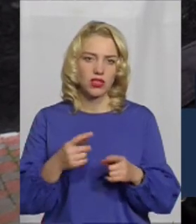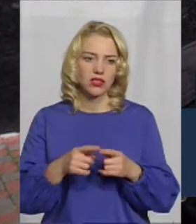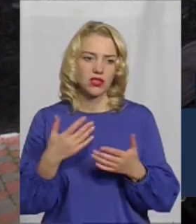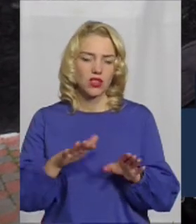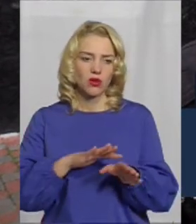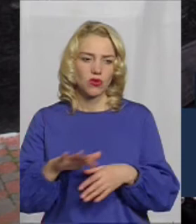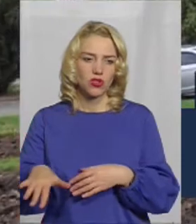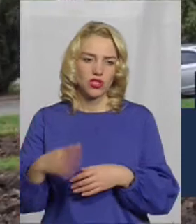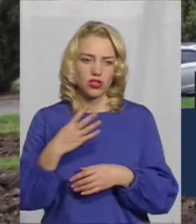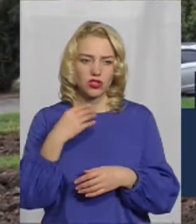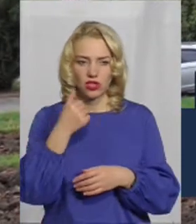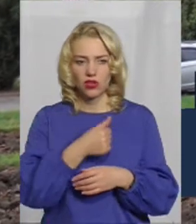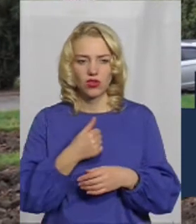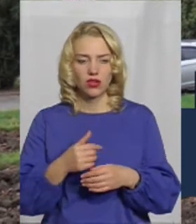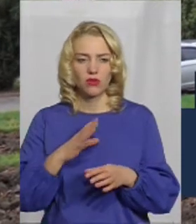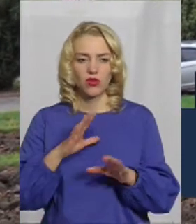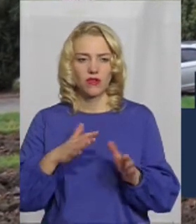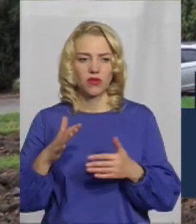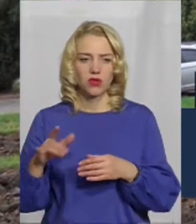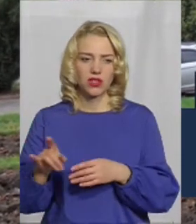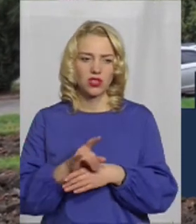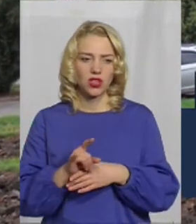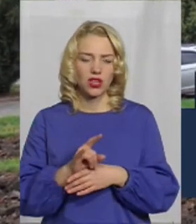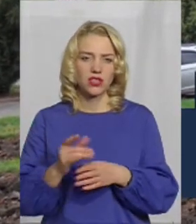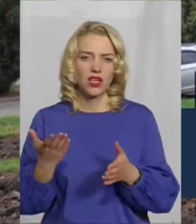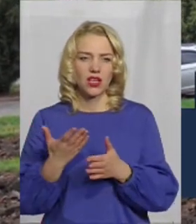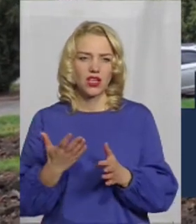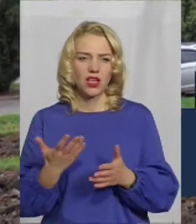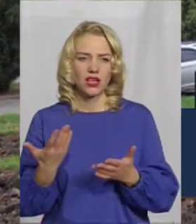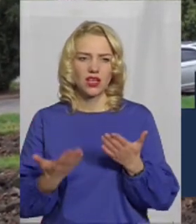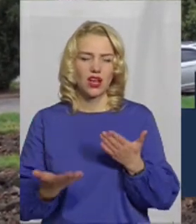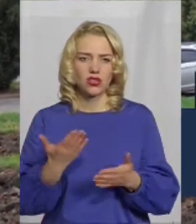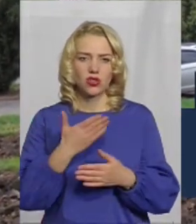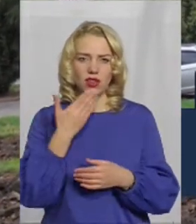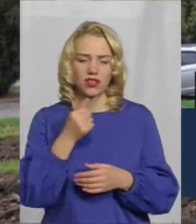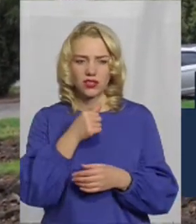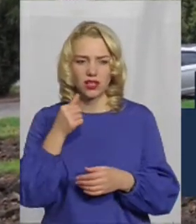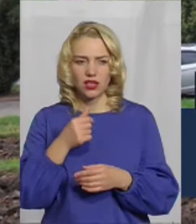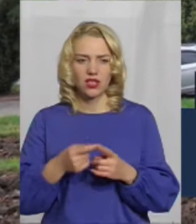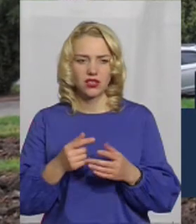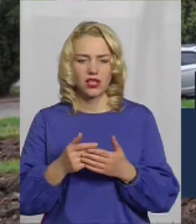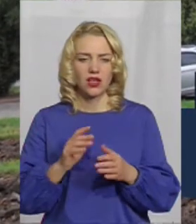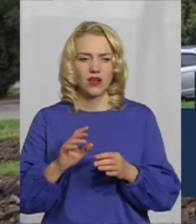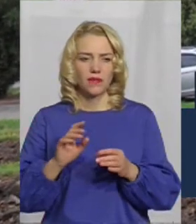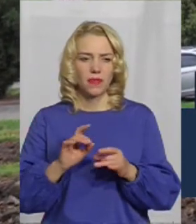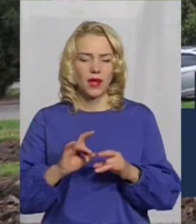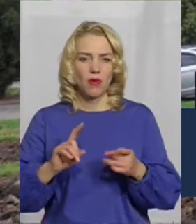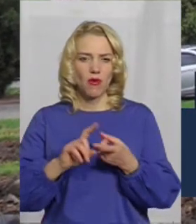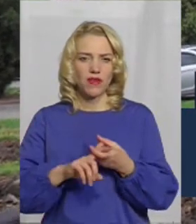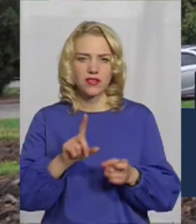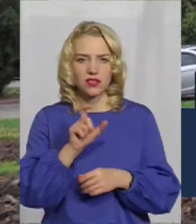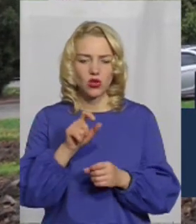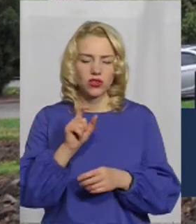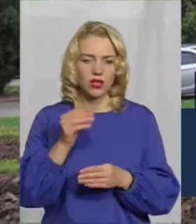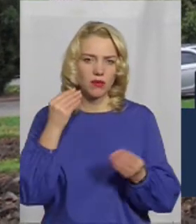більше чотири років. Були випадки шахрайства. А які, що не секрет? Пов'язані з золотими прикрасами. Що хотіли